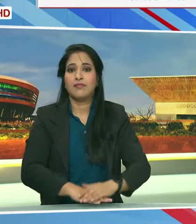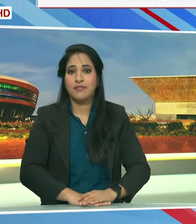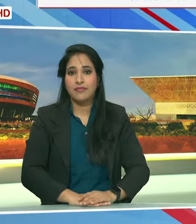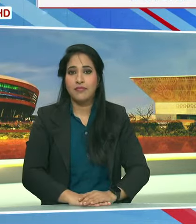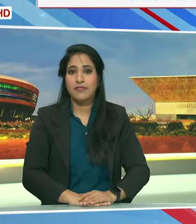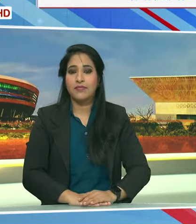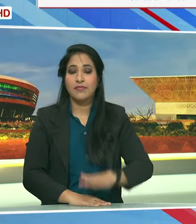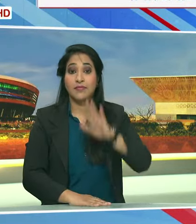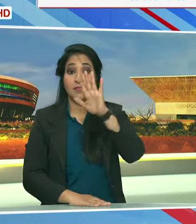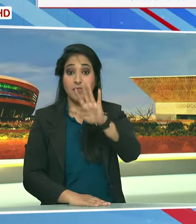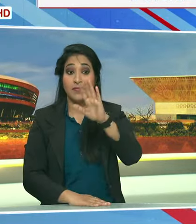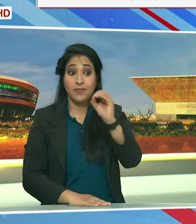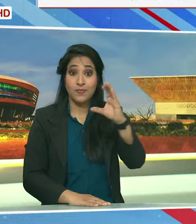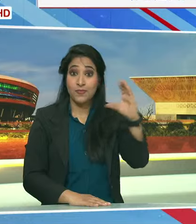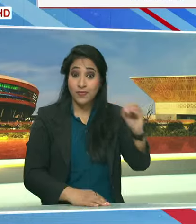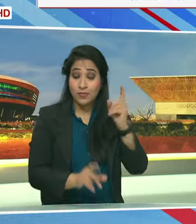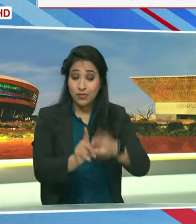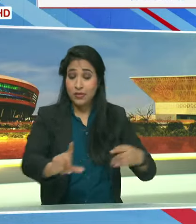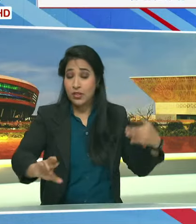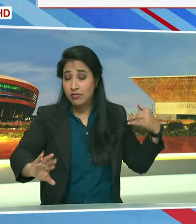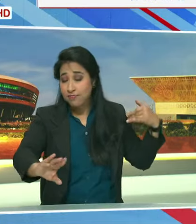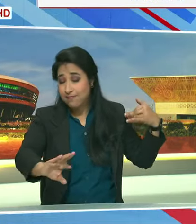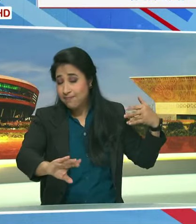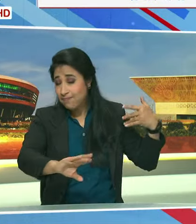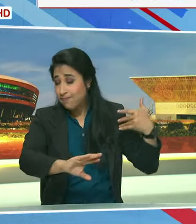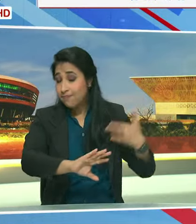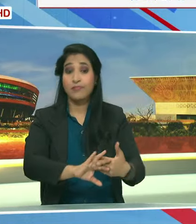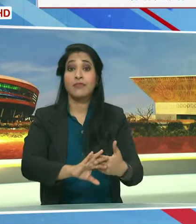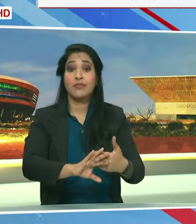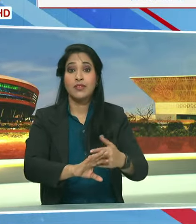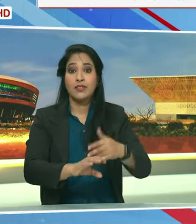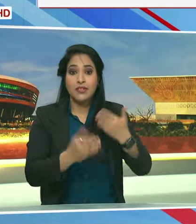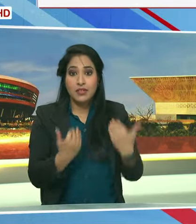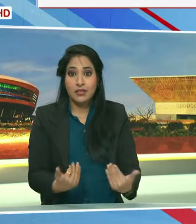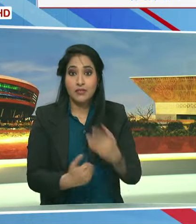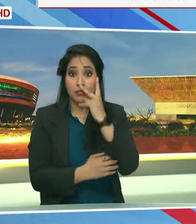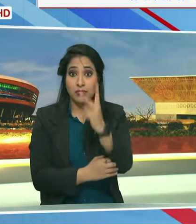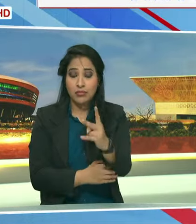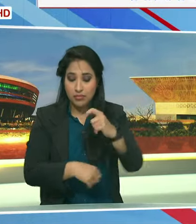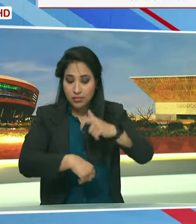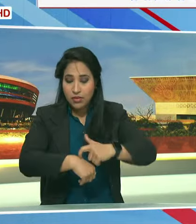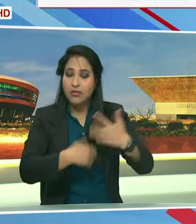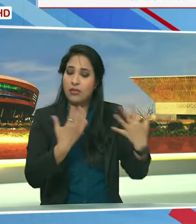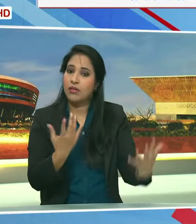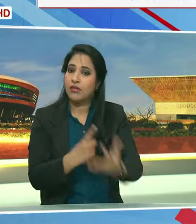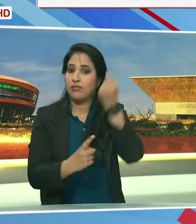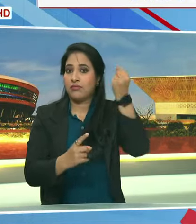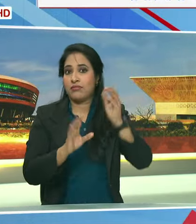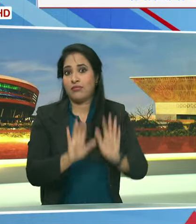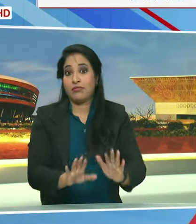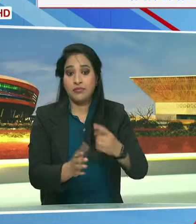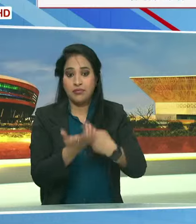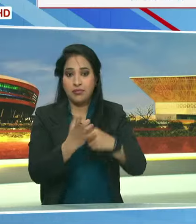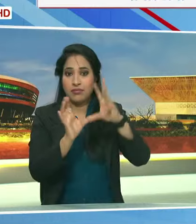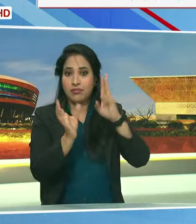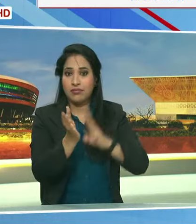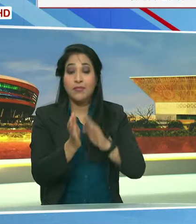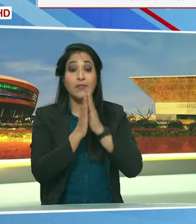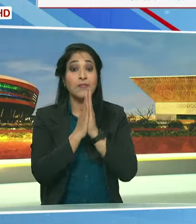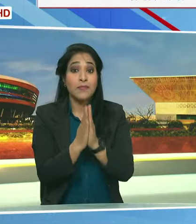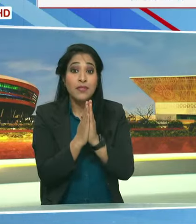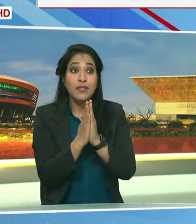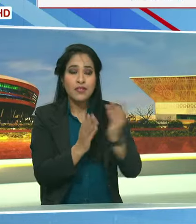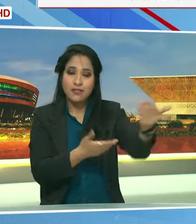500 साल के संघर्ष की यात्रा के बाद हमने ये समय पाया है कि हमारे रामलला मंदिर में